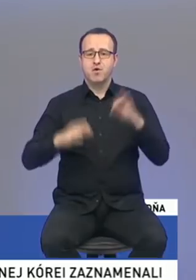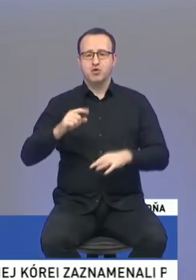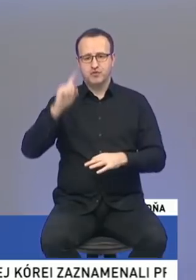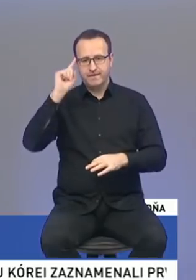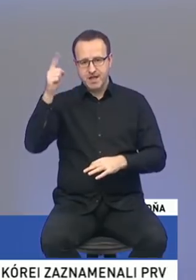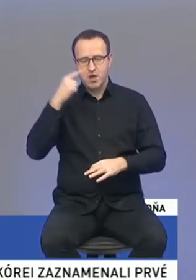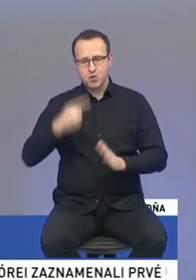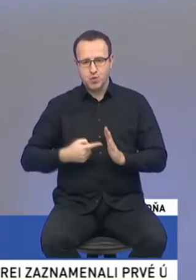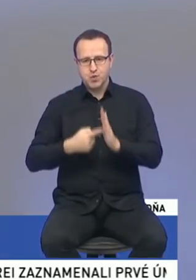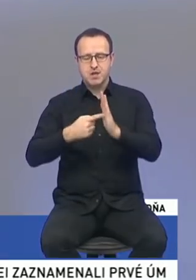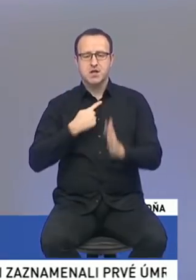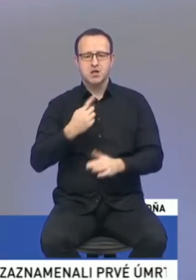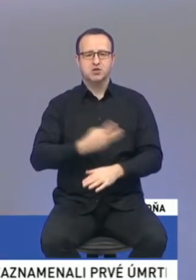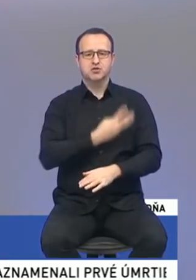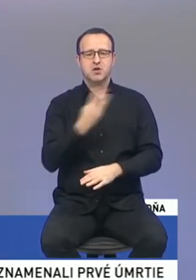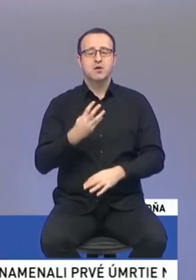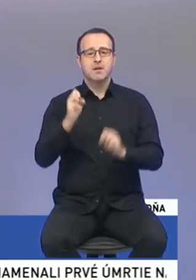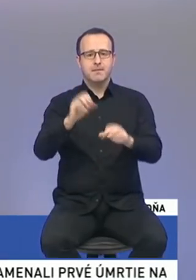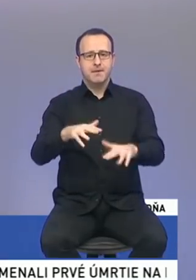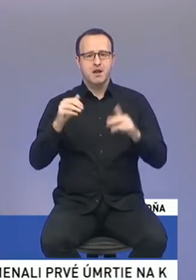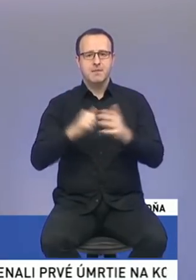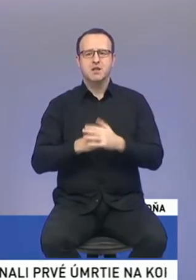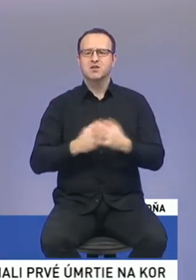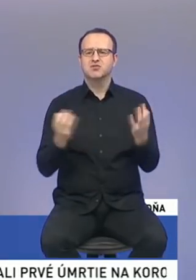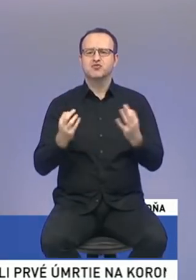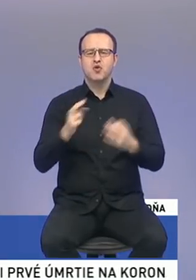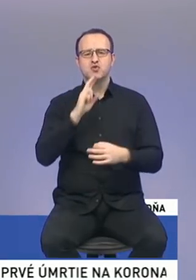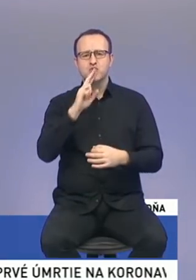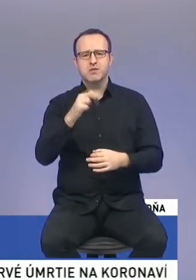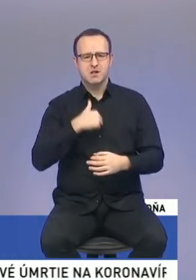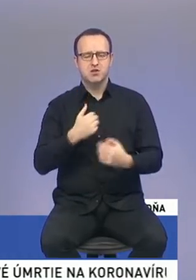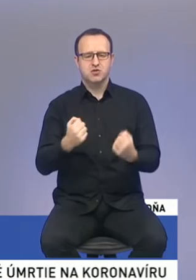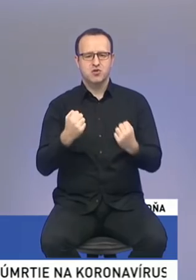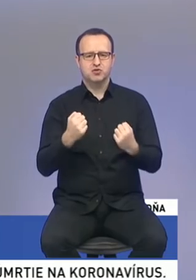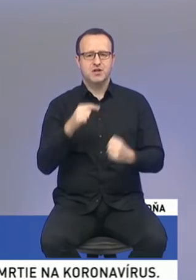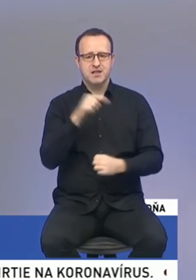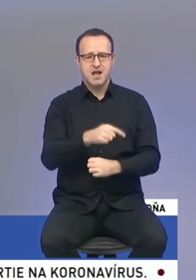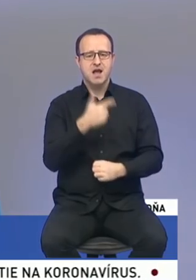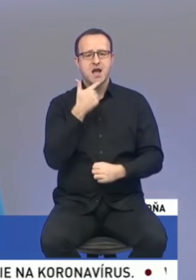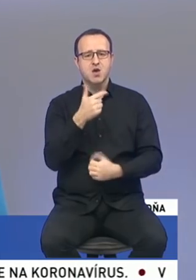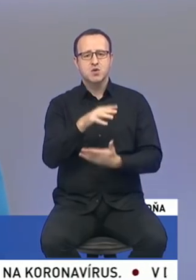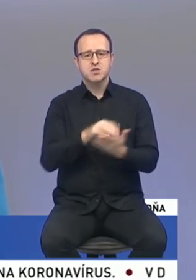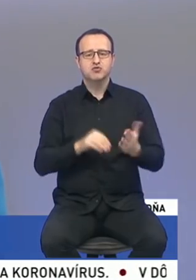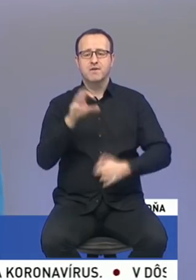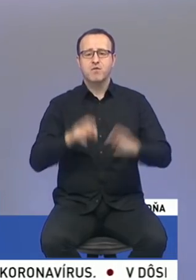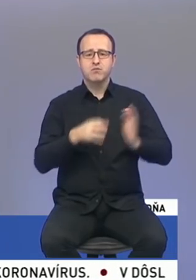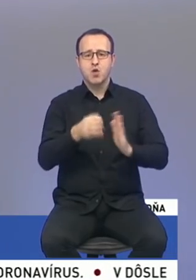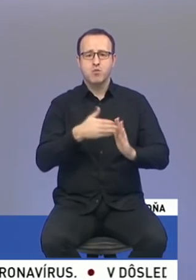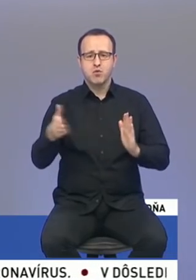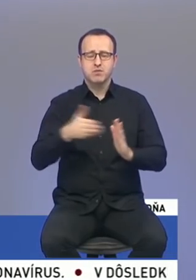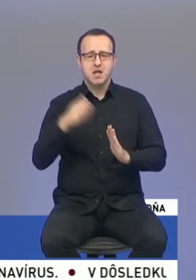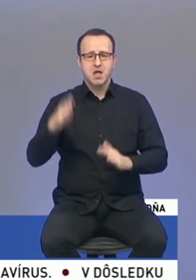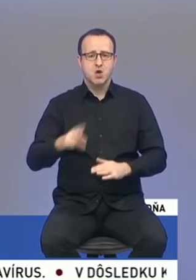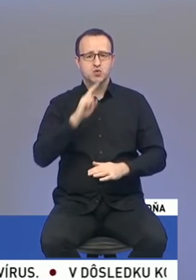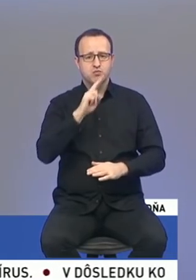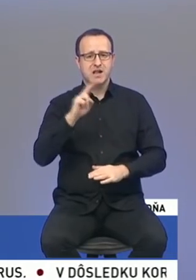ukázali aj počas tých čtyroch rokov v tom parlamente, že čo sme slúbili, to sme dodržali tak, ako sme na začiatku voľbného obdobia slúbili, že